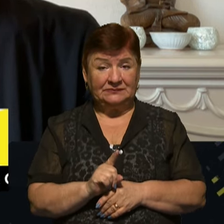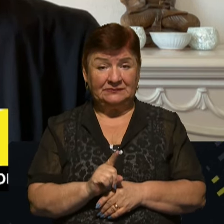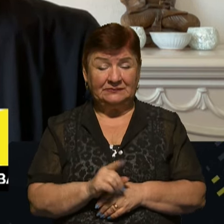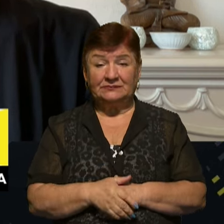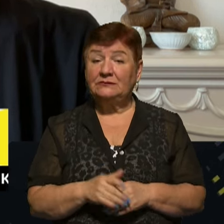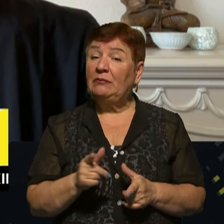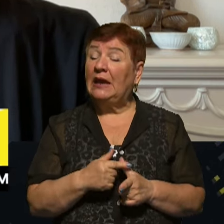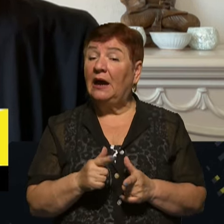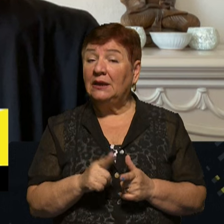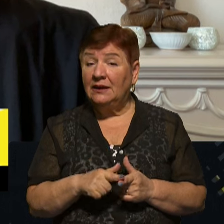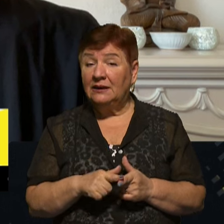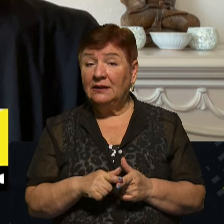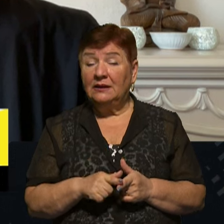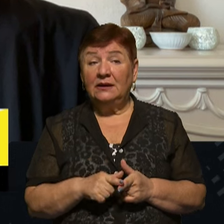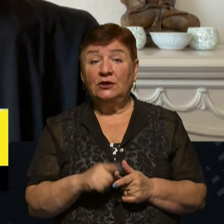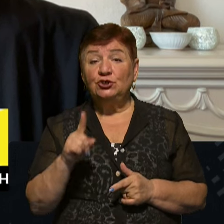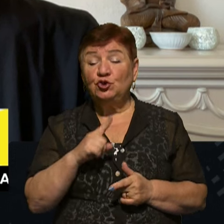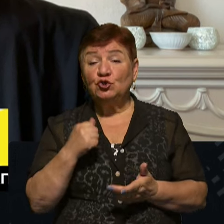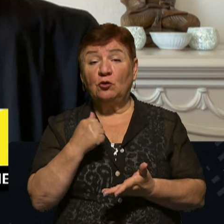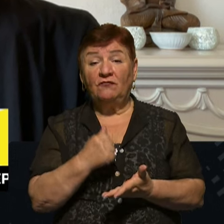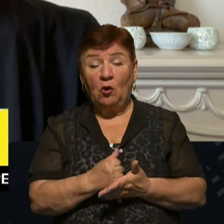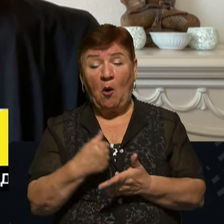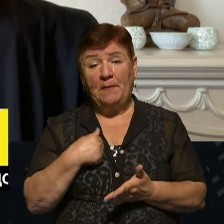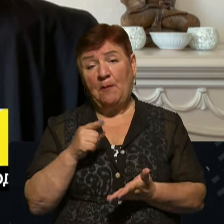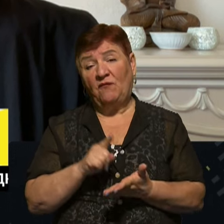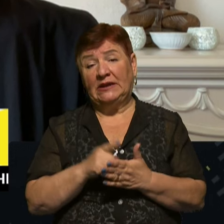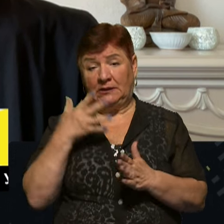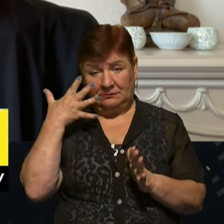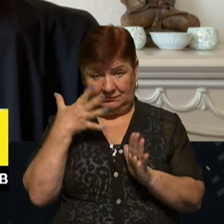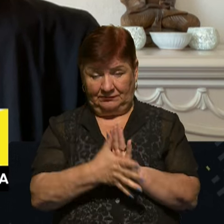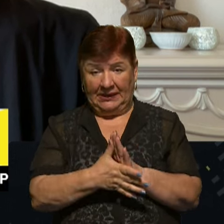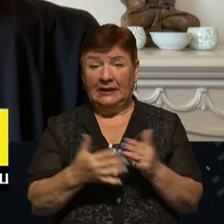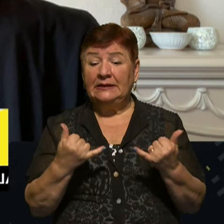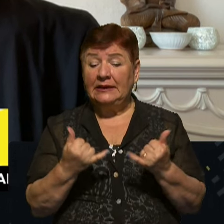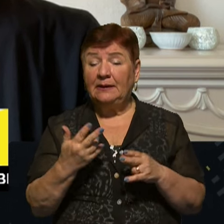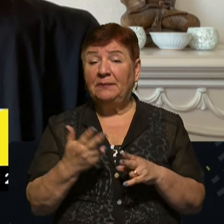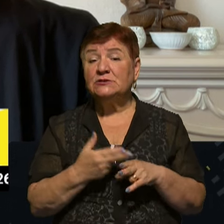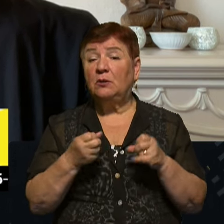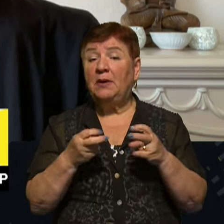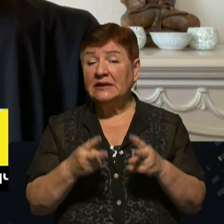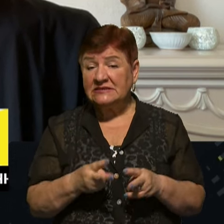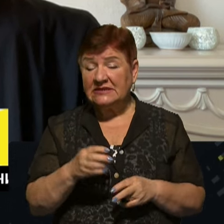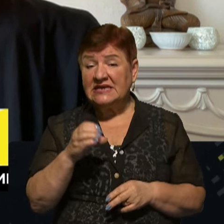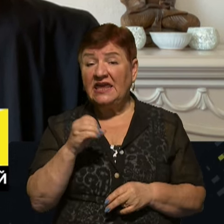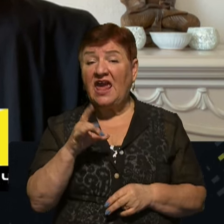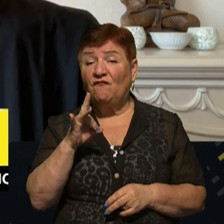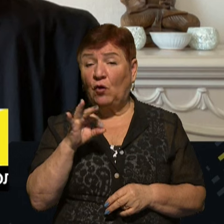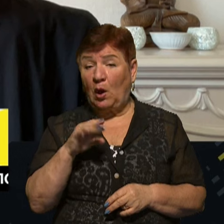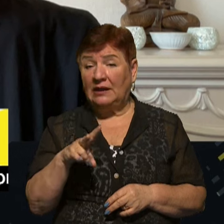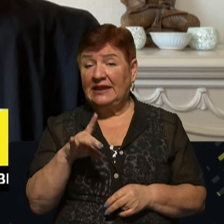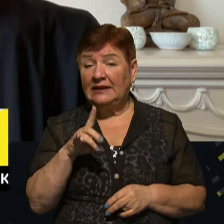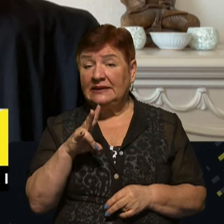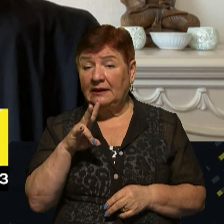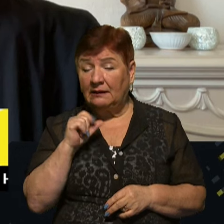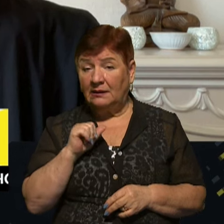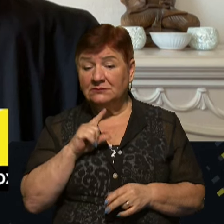Але що з ключового ми маємо розуміти? Нині безпека Євроатлантики є такою, що